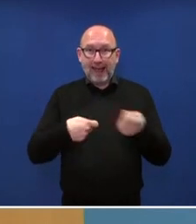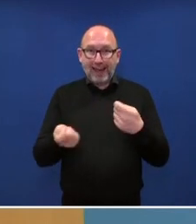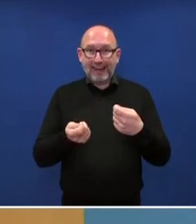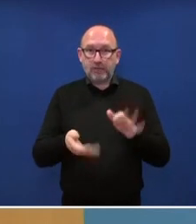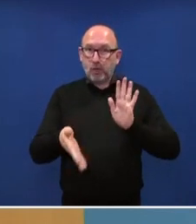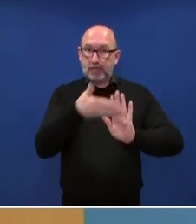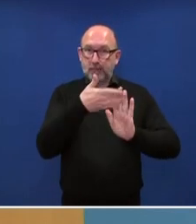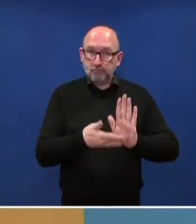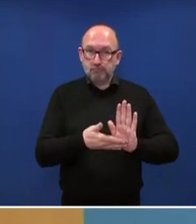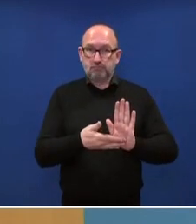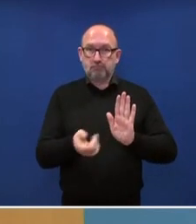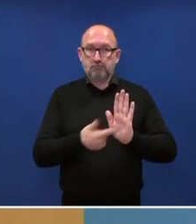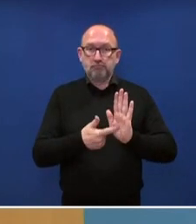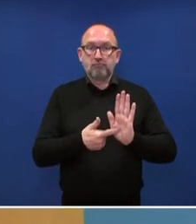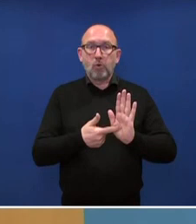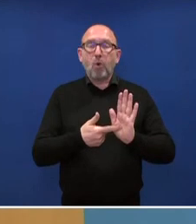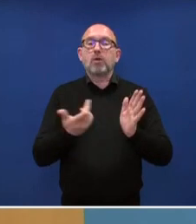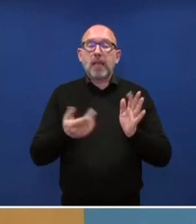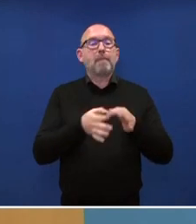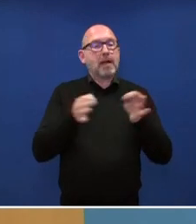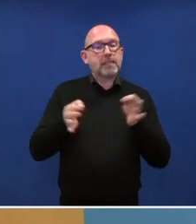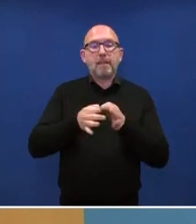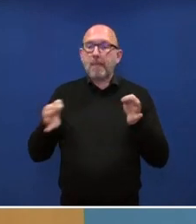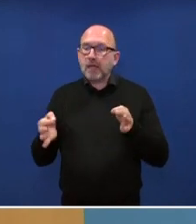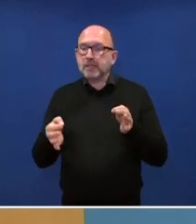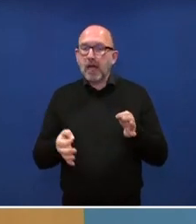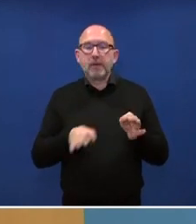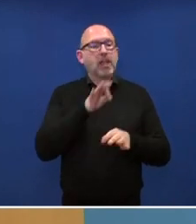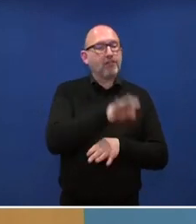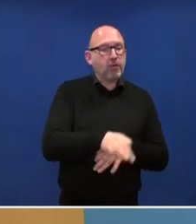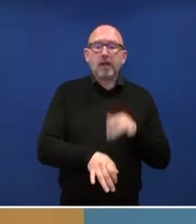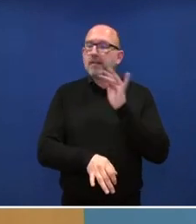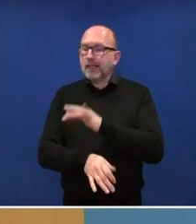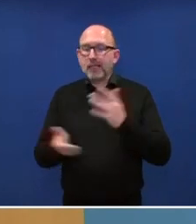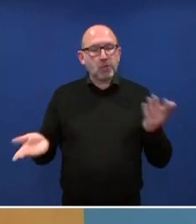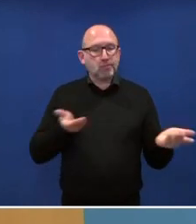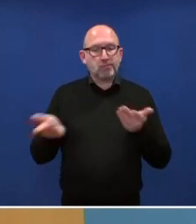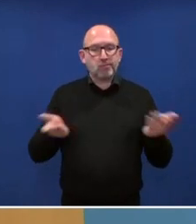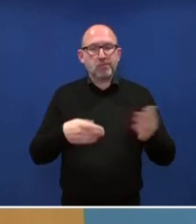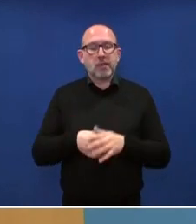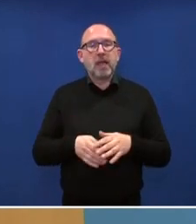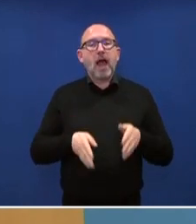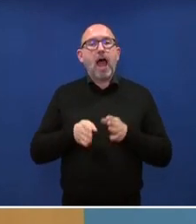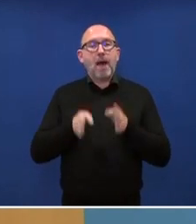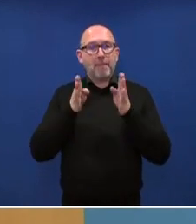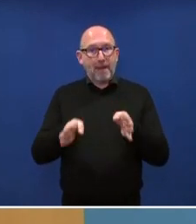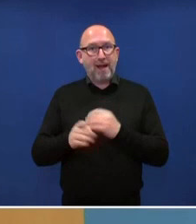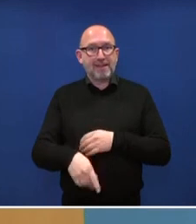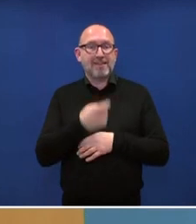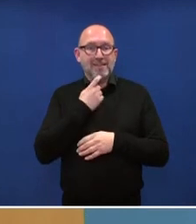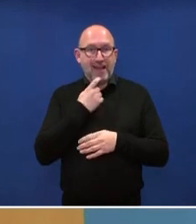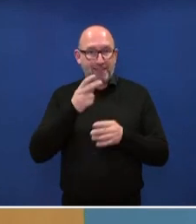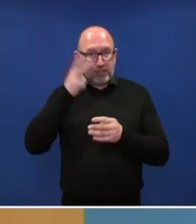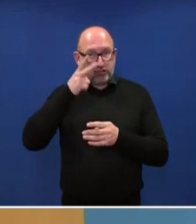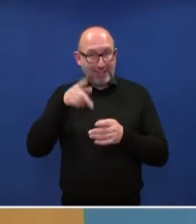dafür auch ein Für und Wider verschiedener Maßnahmen diskutiert. Eine Empfehlung aber des Sachverständigenrates gibt es dort auch nicht,